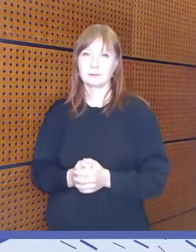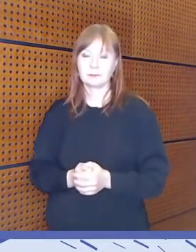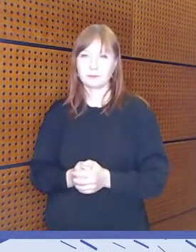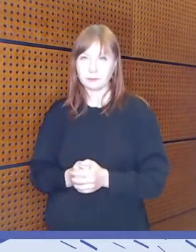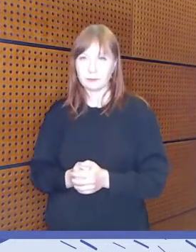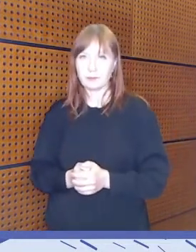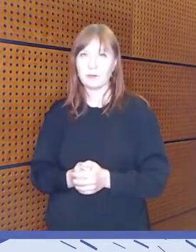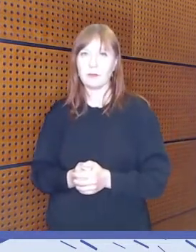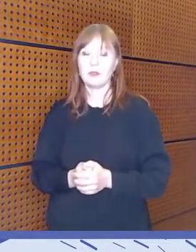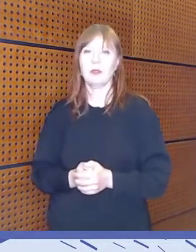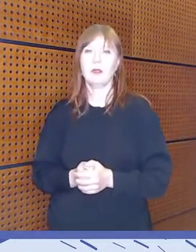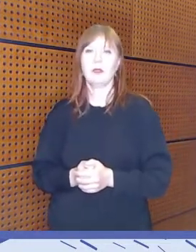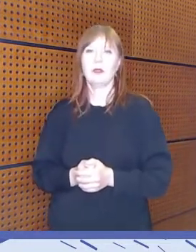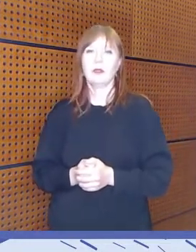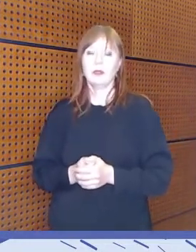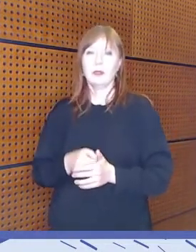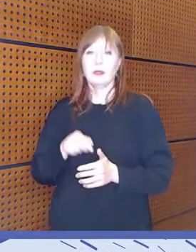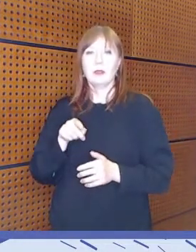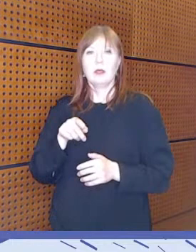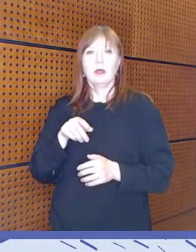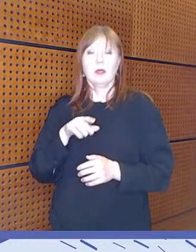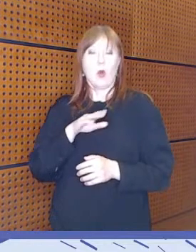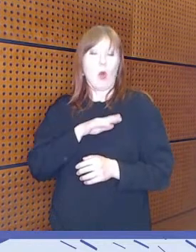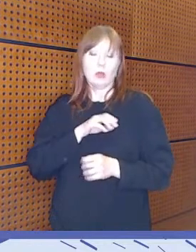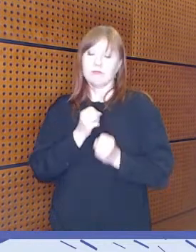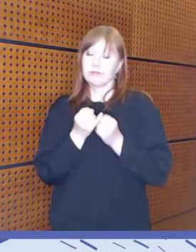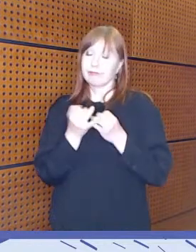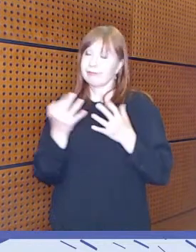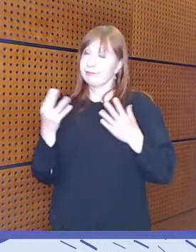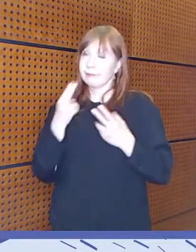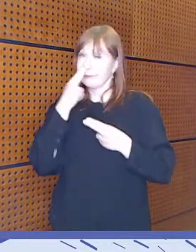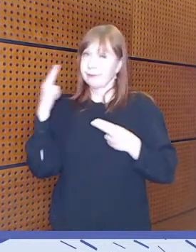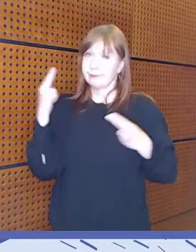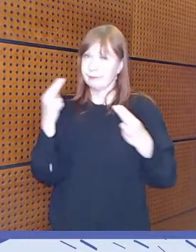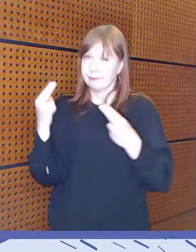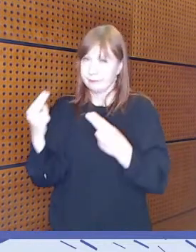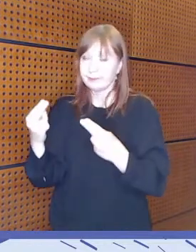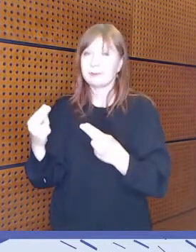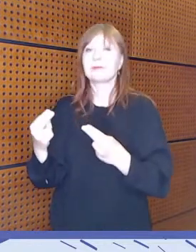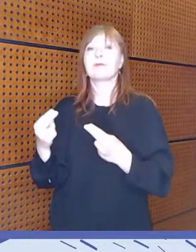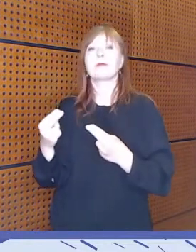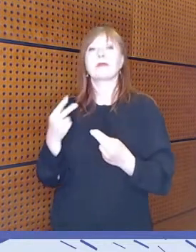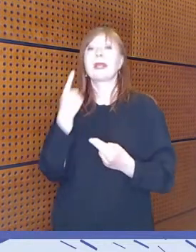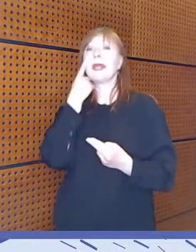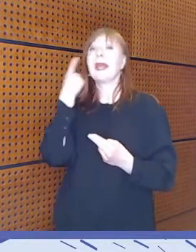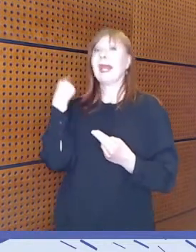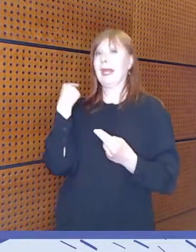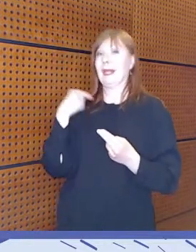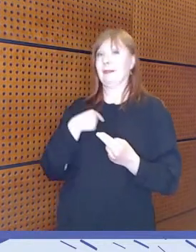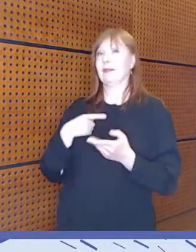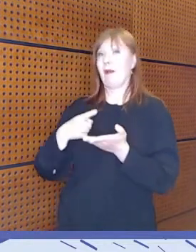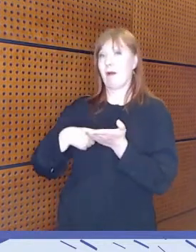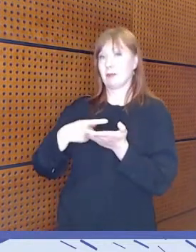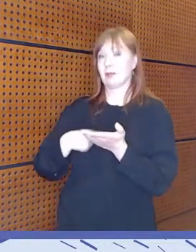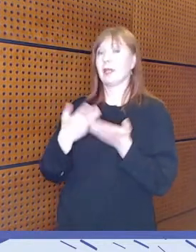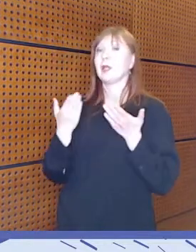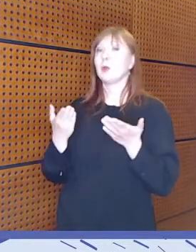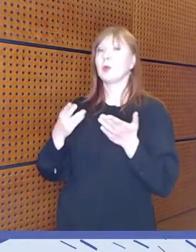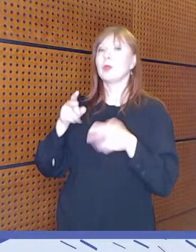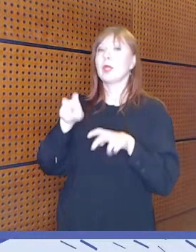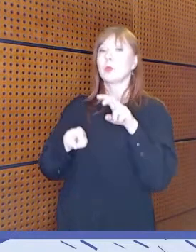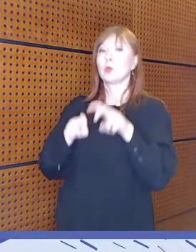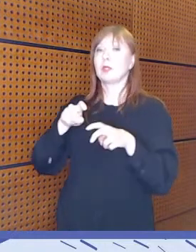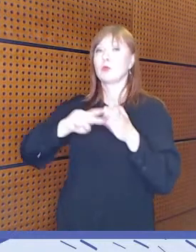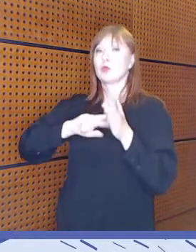Sillä on monenlaisia puolia. Eilen olin haastattelemassa nykyisen tutkimushankkeeni